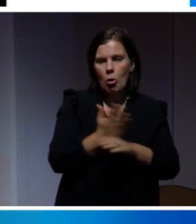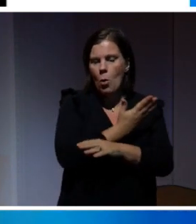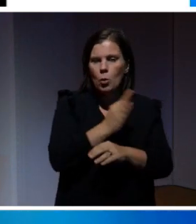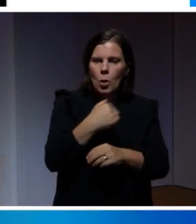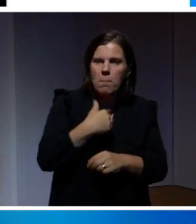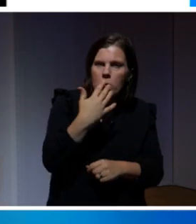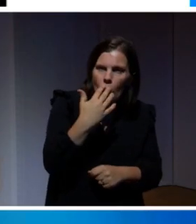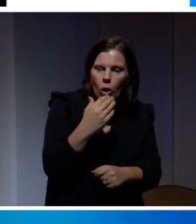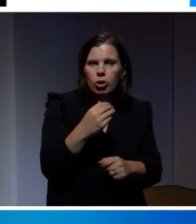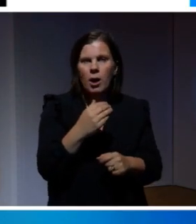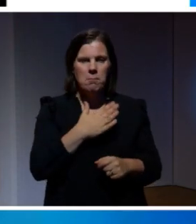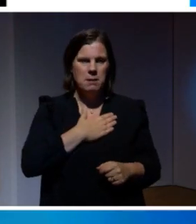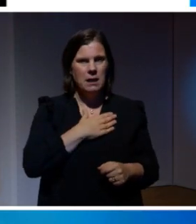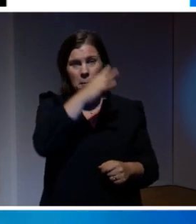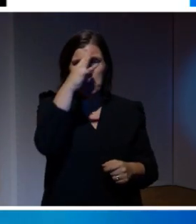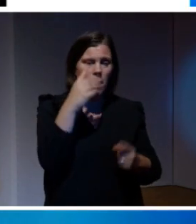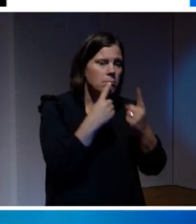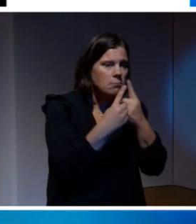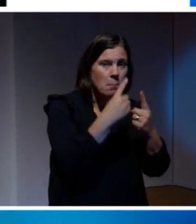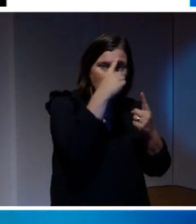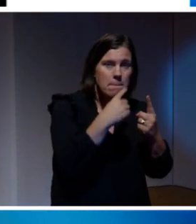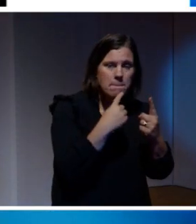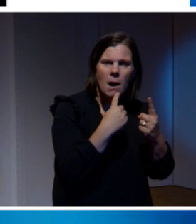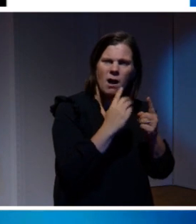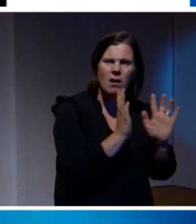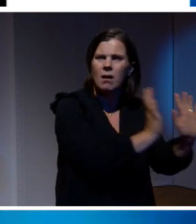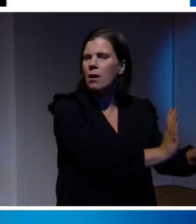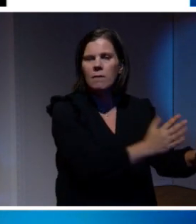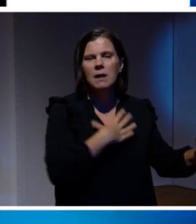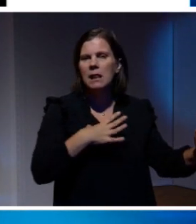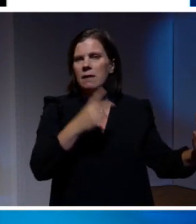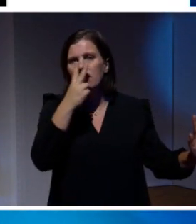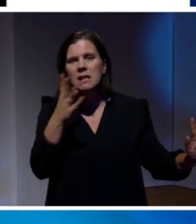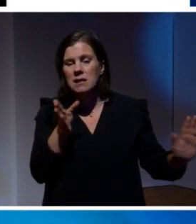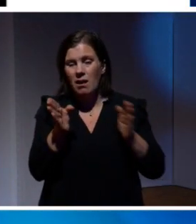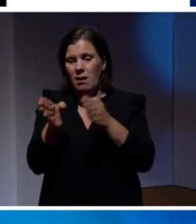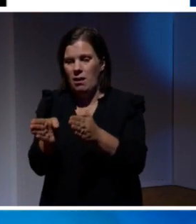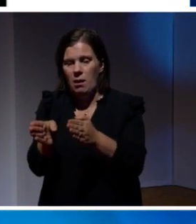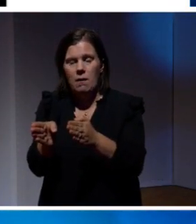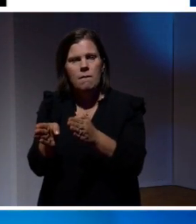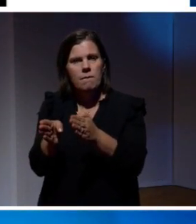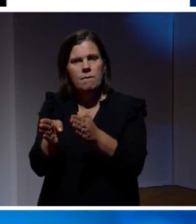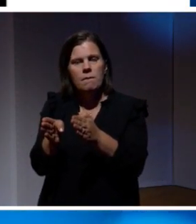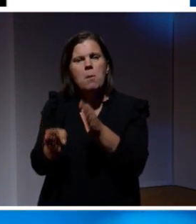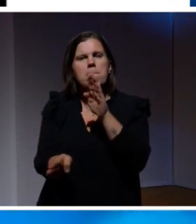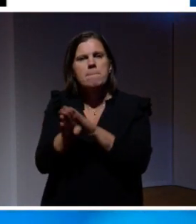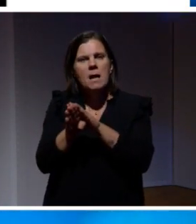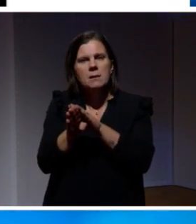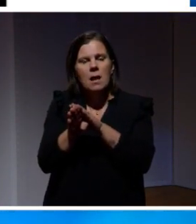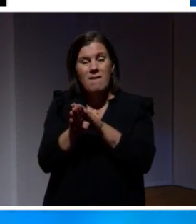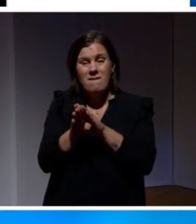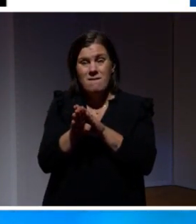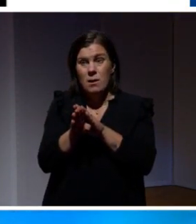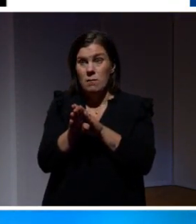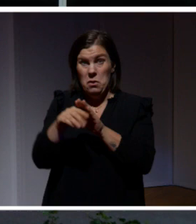med min gamla pappa till exempel. Jag tar bort alla de här bitarna. För att maximera effekten av vem